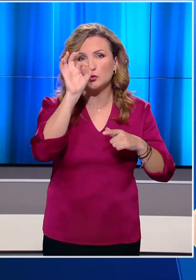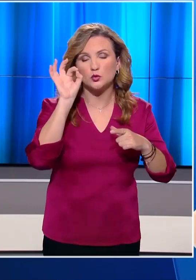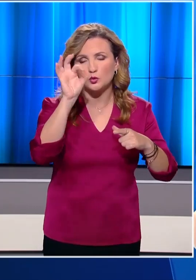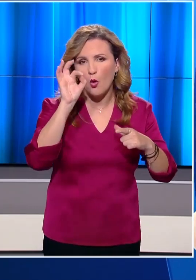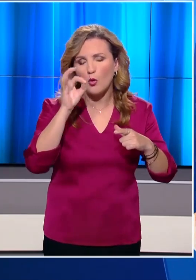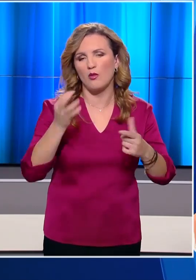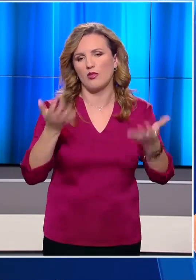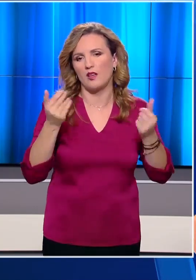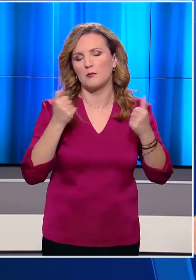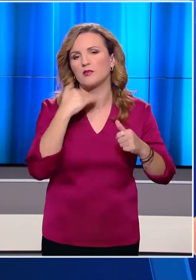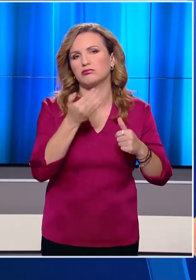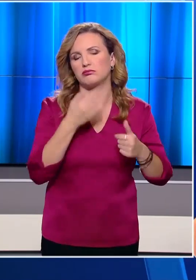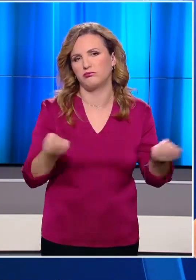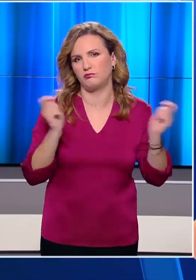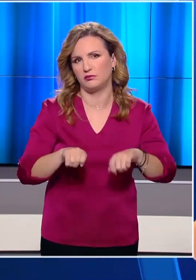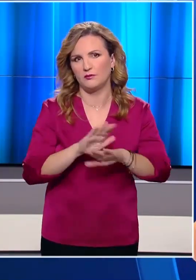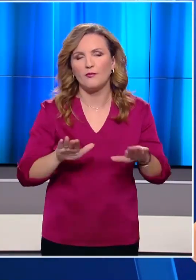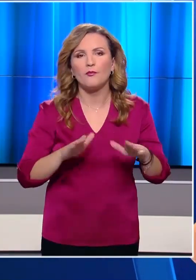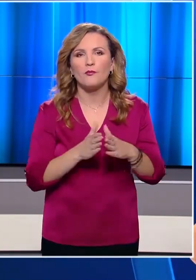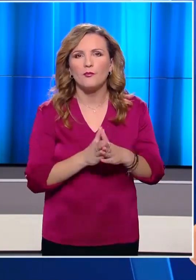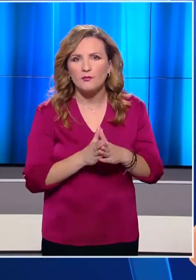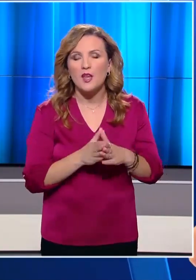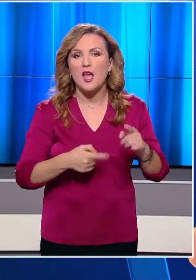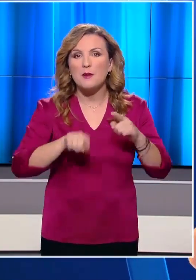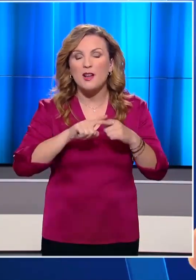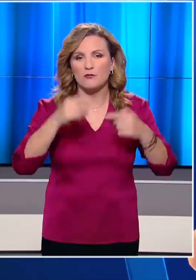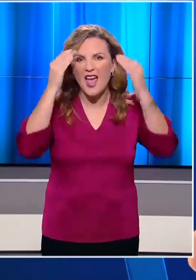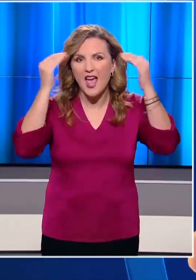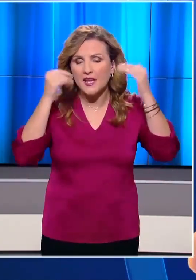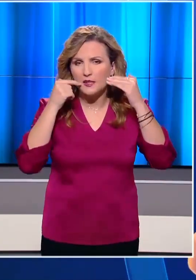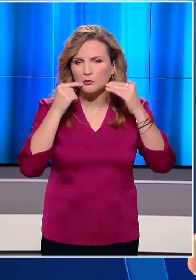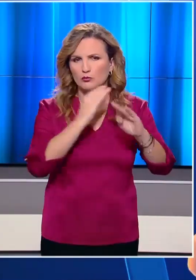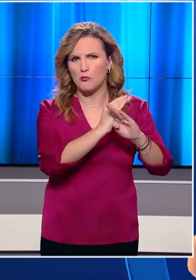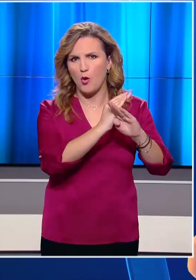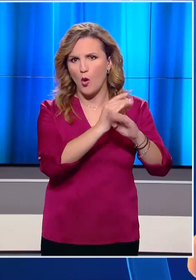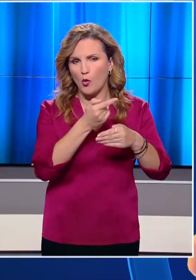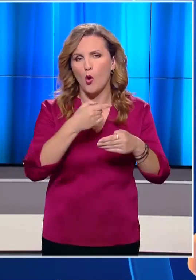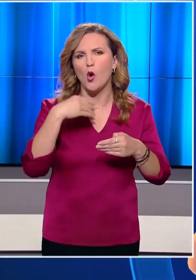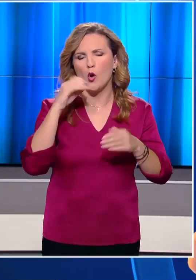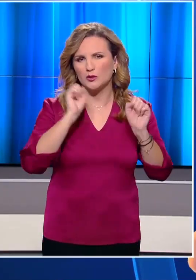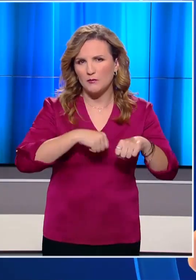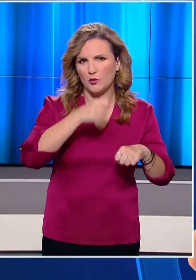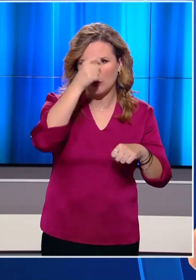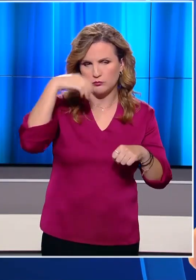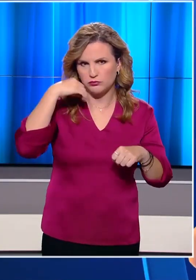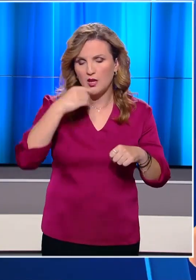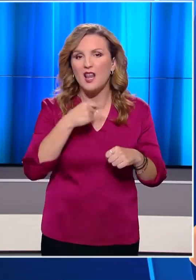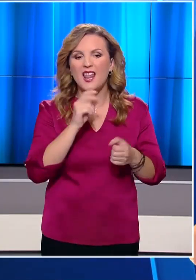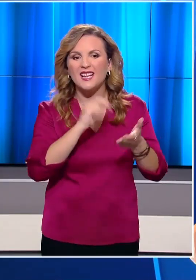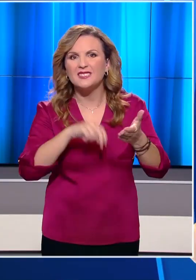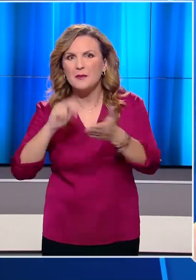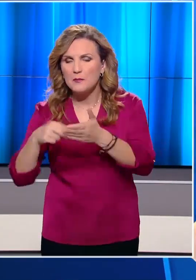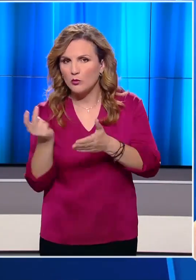όπως σημειώνει στη Μεσόγειο. Βλόκος των Οργανισμών ΕΕ για τη Συμφωνία Εντογάν Σάρας βάζει και η Αίγυπτο ζητώντας να μην δημοσιευθεί το μνημόνιο